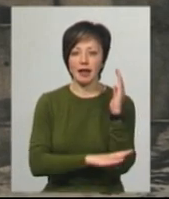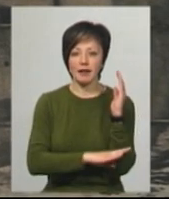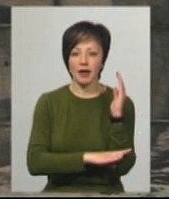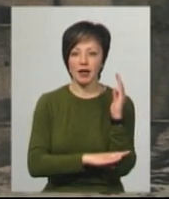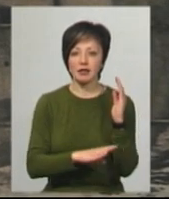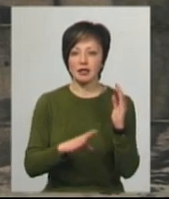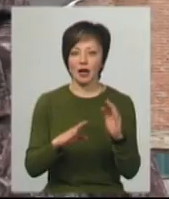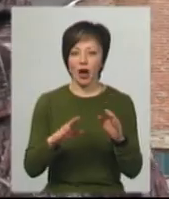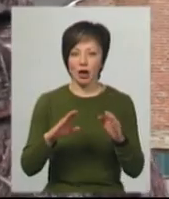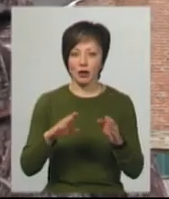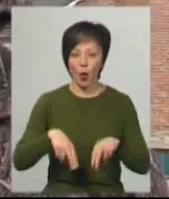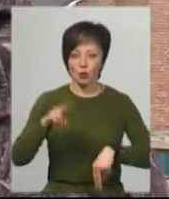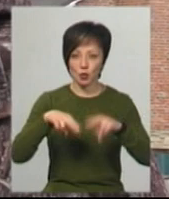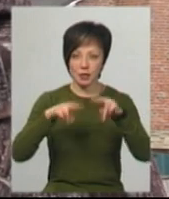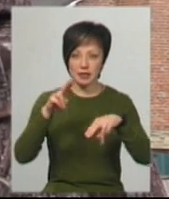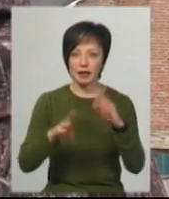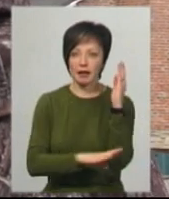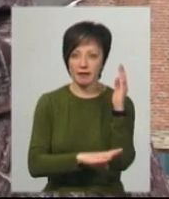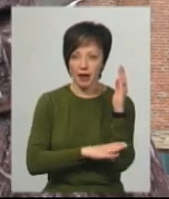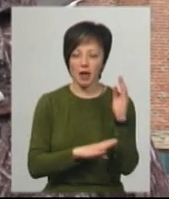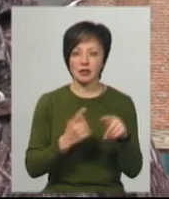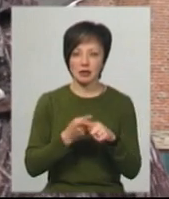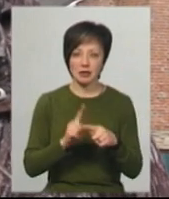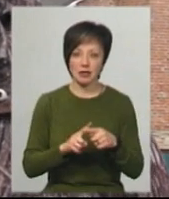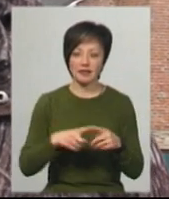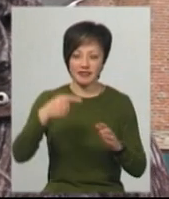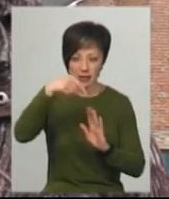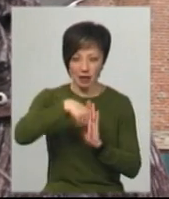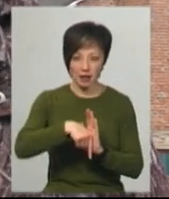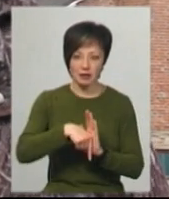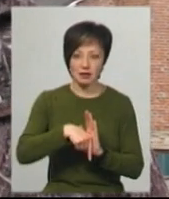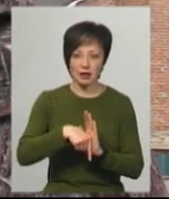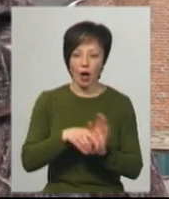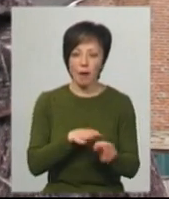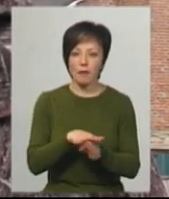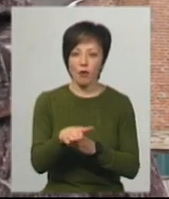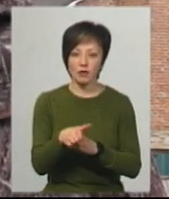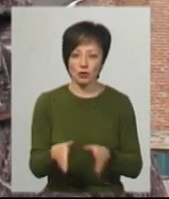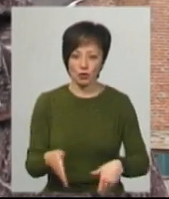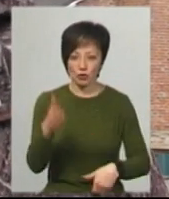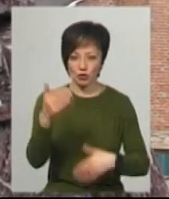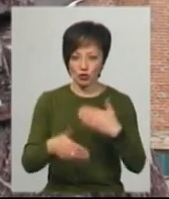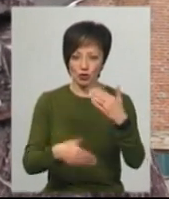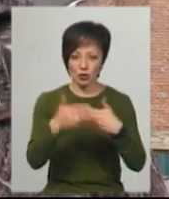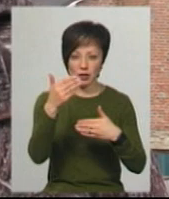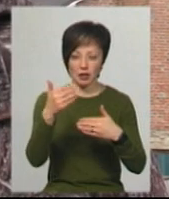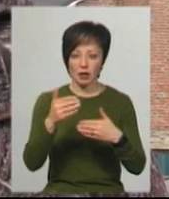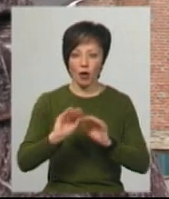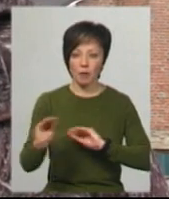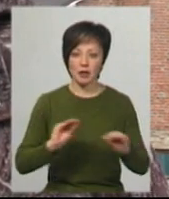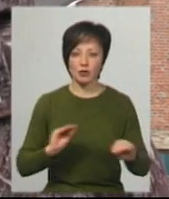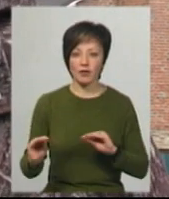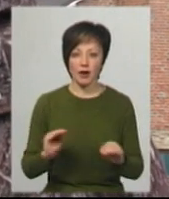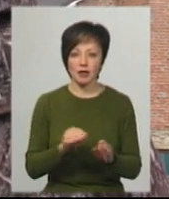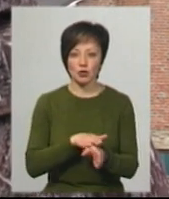Сама конструкція даху – це дерев'яна шатрова конструкція. З середини вона повністю обшита, тобто облатування